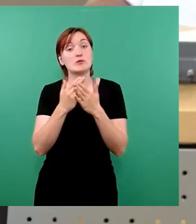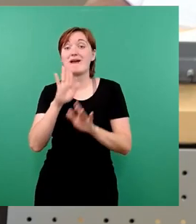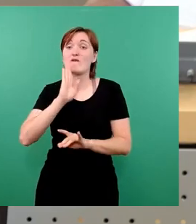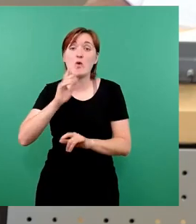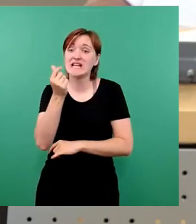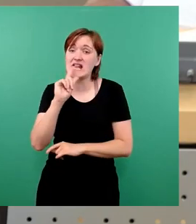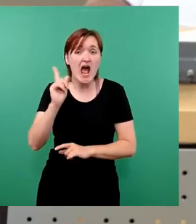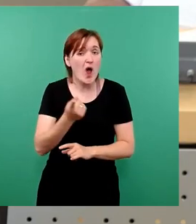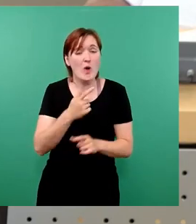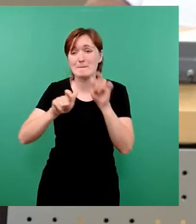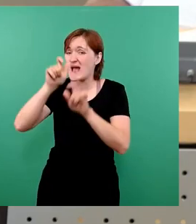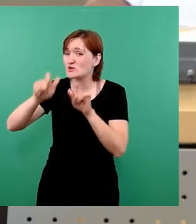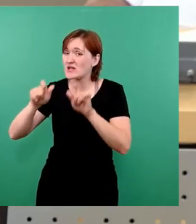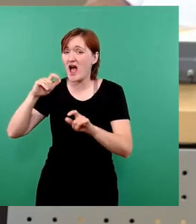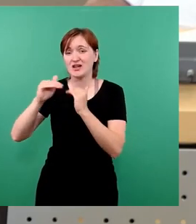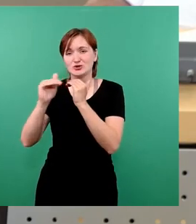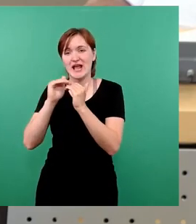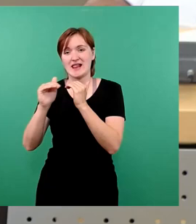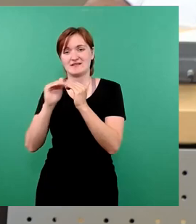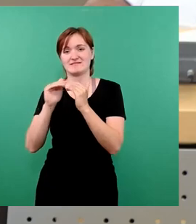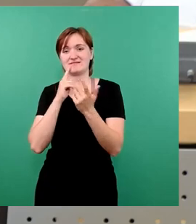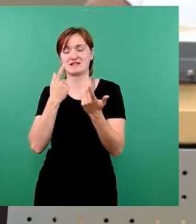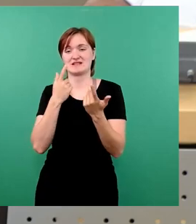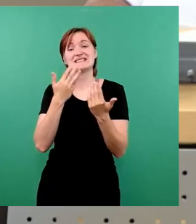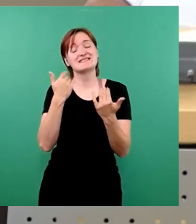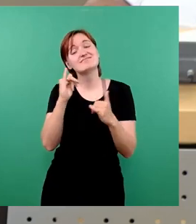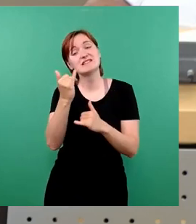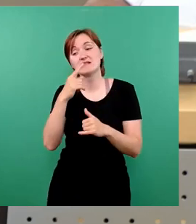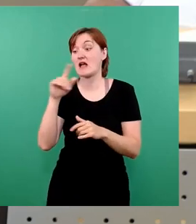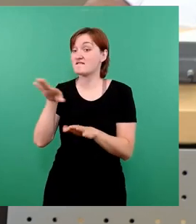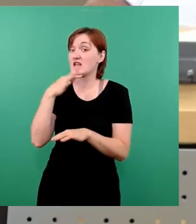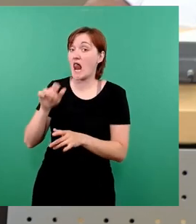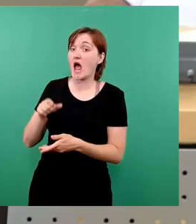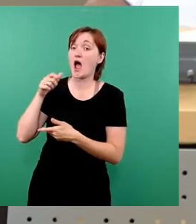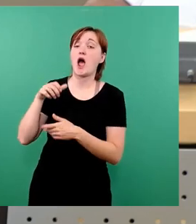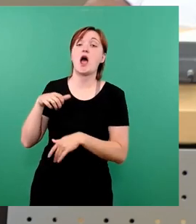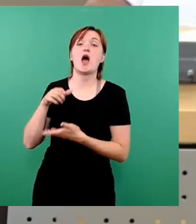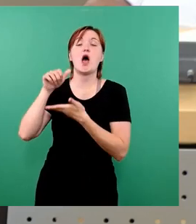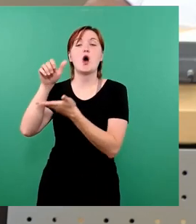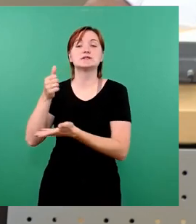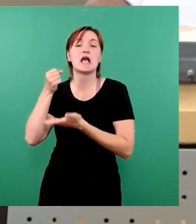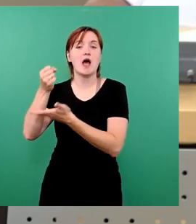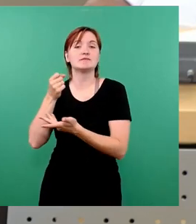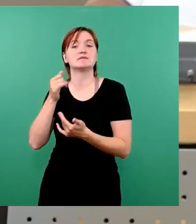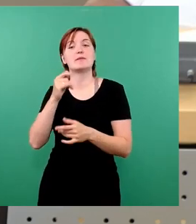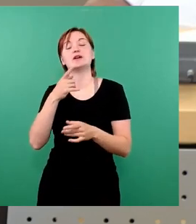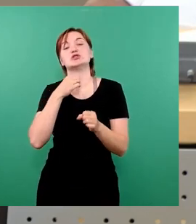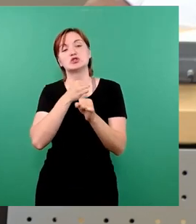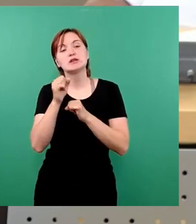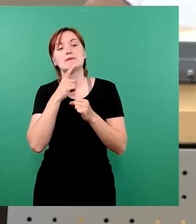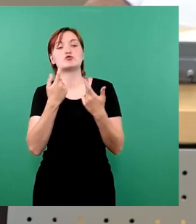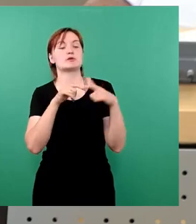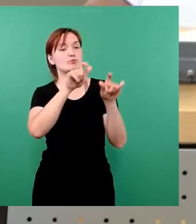die Personal stellen, das ist ein Großteil des Aufwuchses, den wir haben, dass wir dieses schnell an unsere Bürgerinnen und Bürger